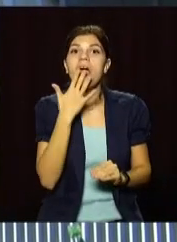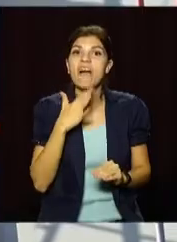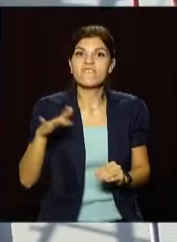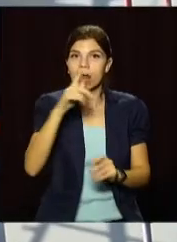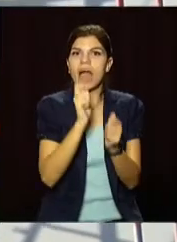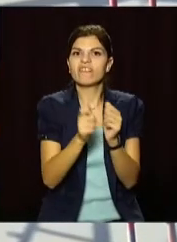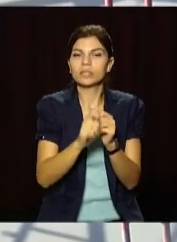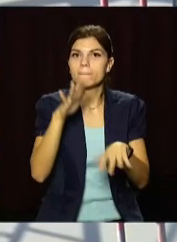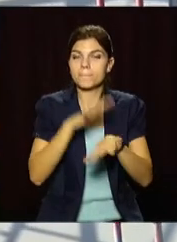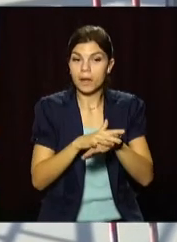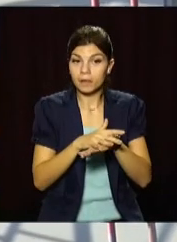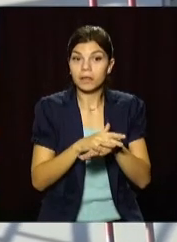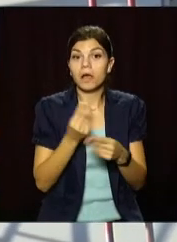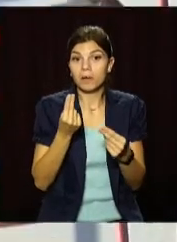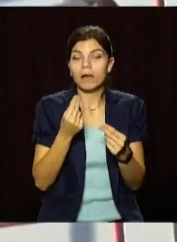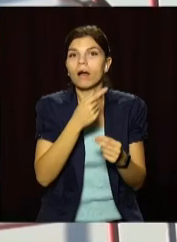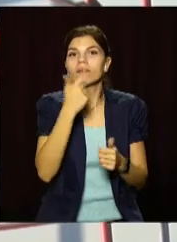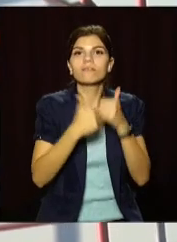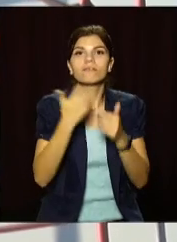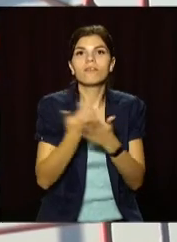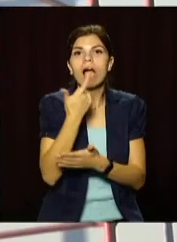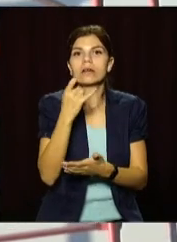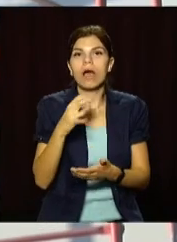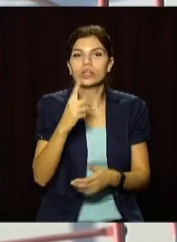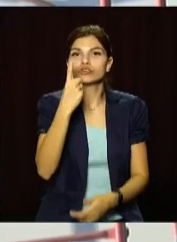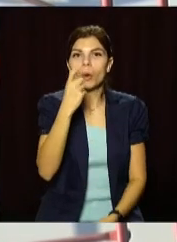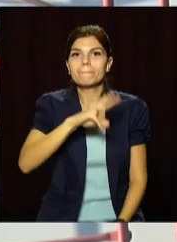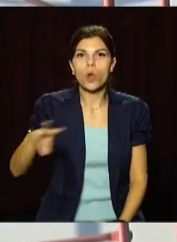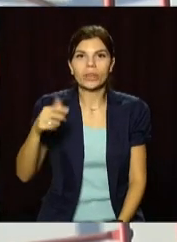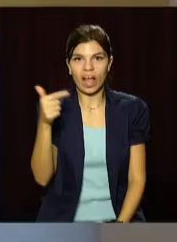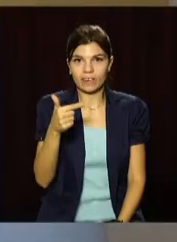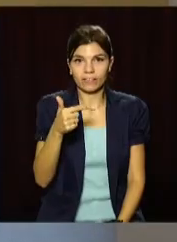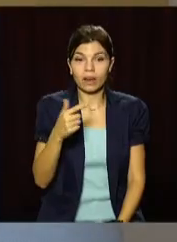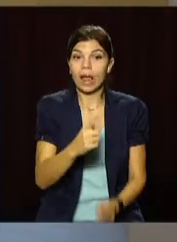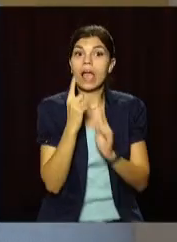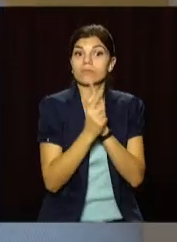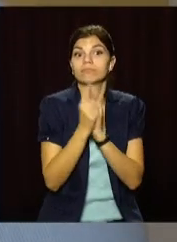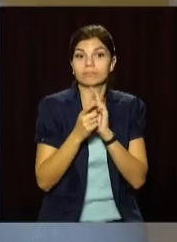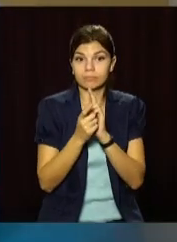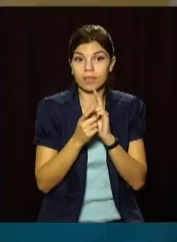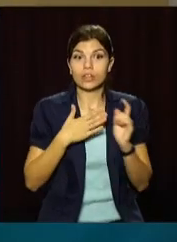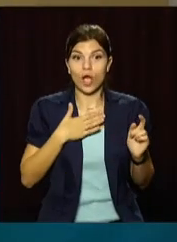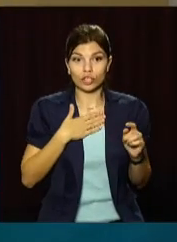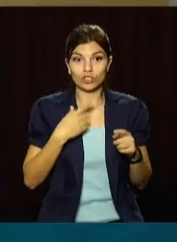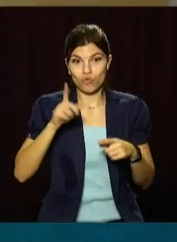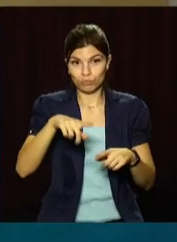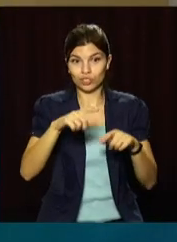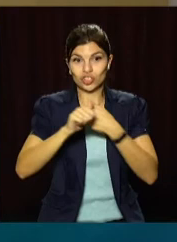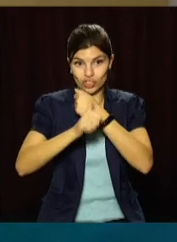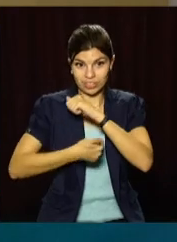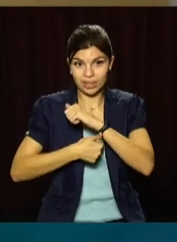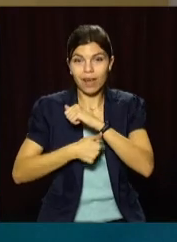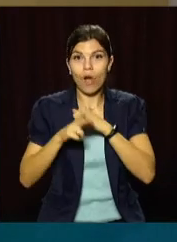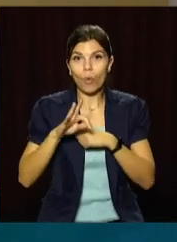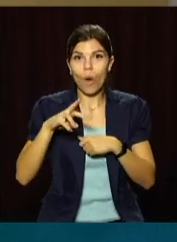інвестиційного банку на втілення гранту у над 100 мільйонів гривень. Реконструкція нашого колегію номер 16 відбувається в